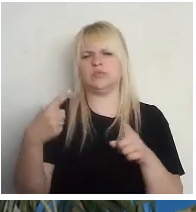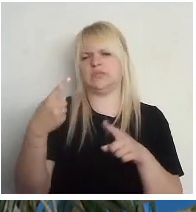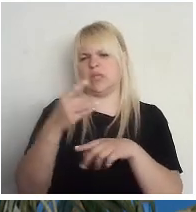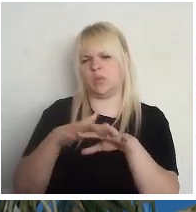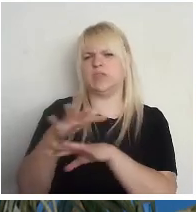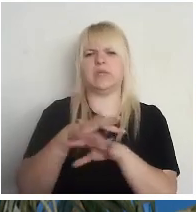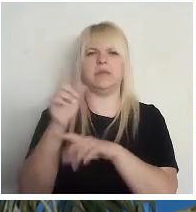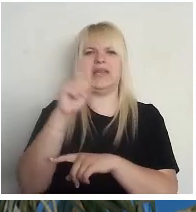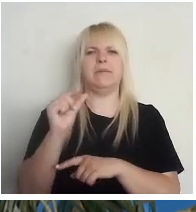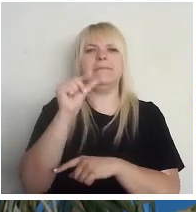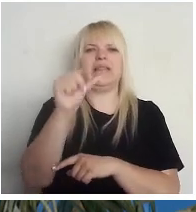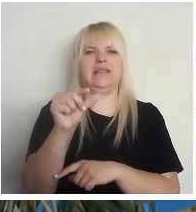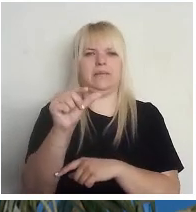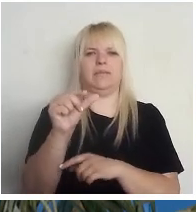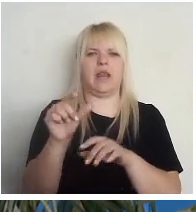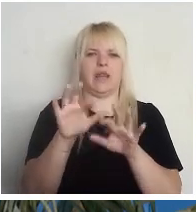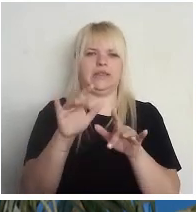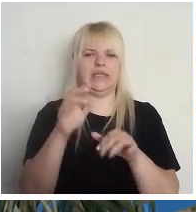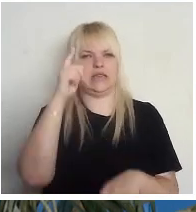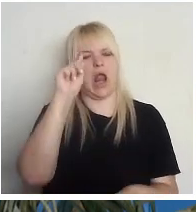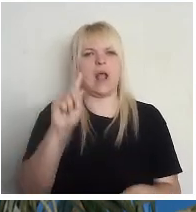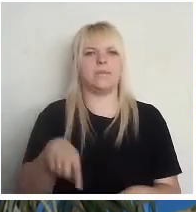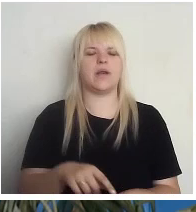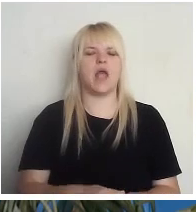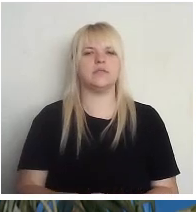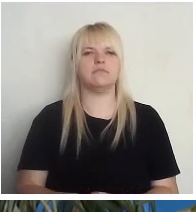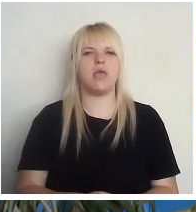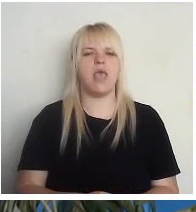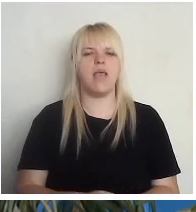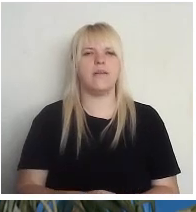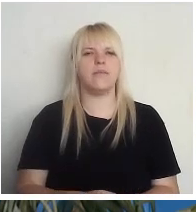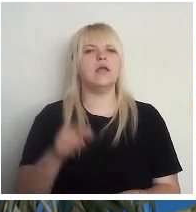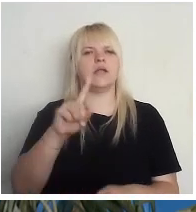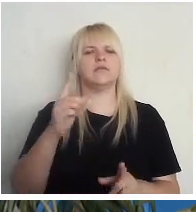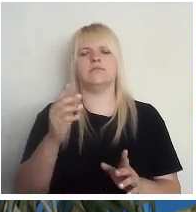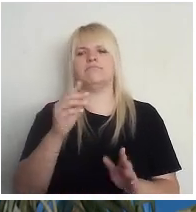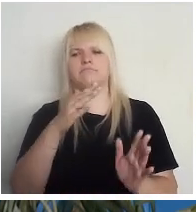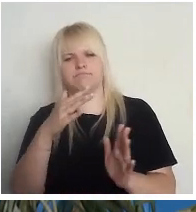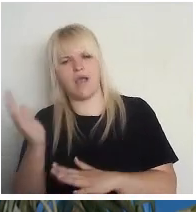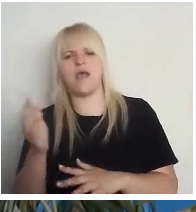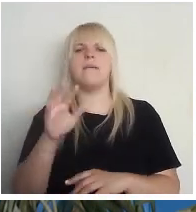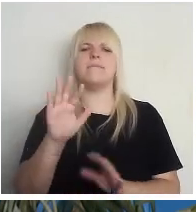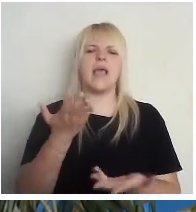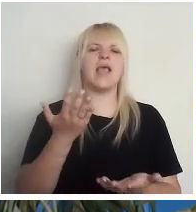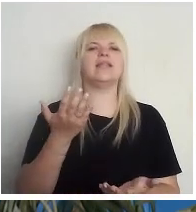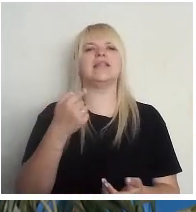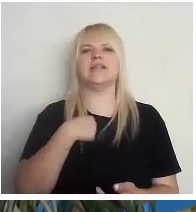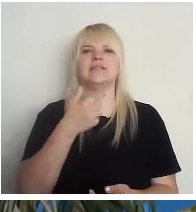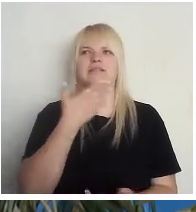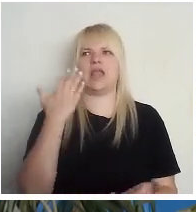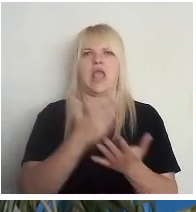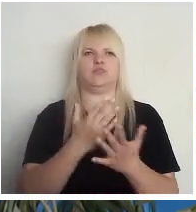minimālajām, digitālajām prasmēm, ja, ka tas tagā ir, tas ir pārsniegts, bet, nu, es neesmu